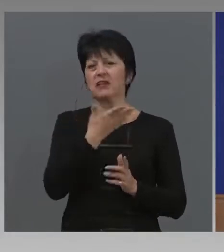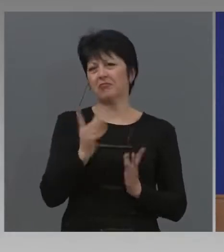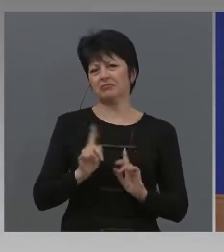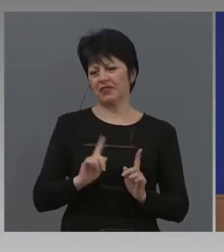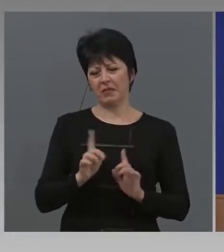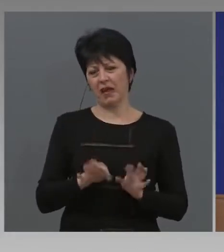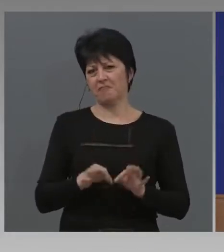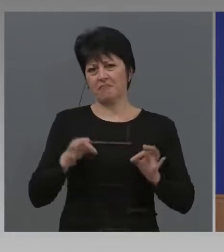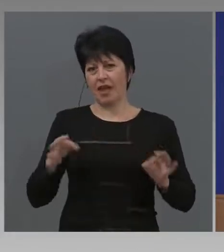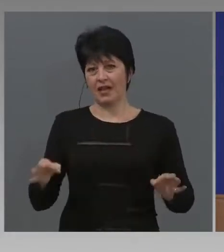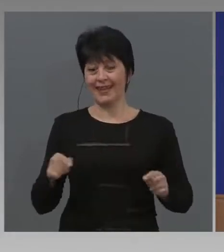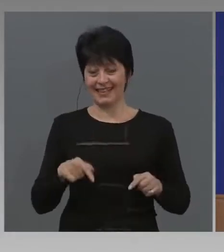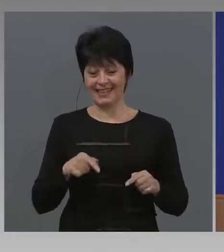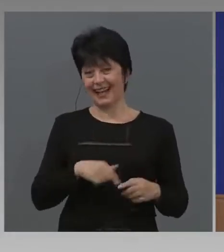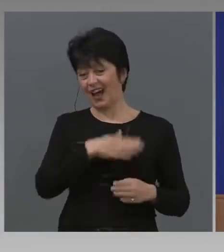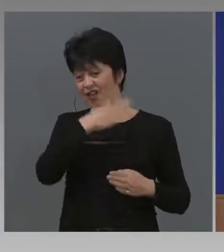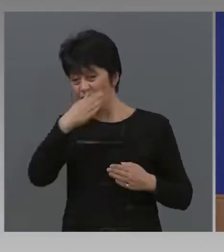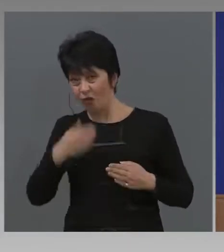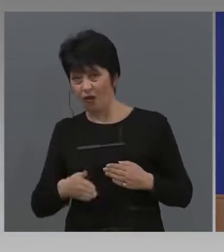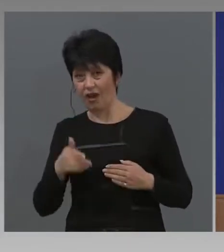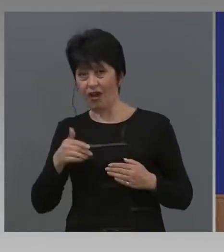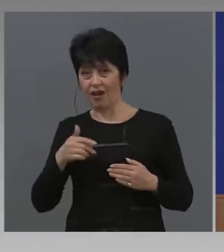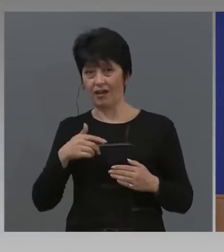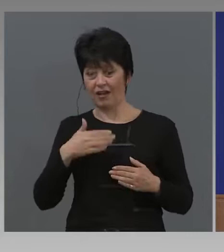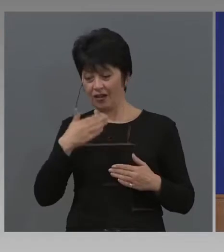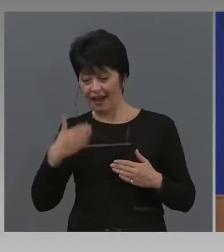до края на годината ще са мерките. Нали чукте?